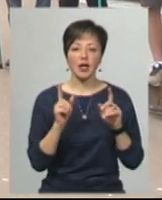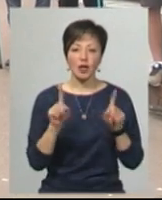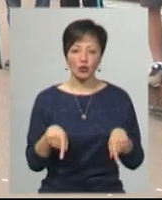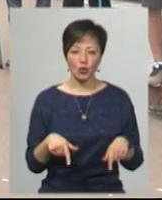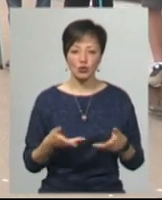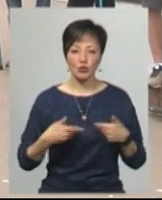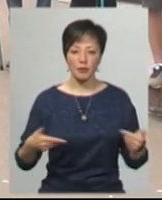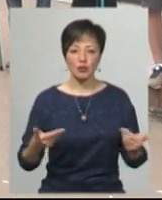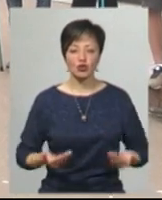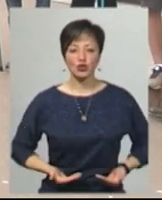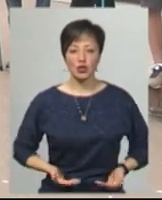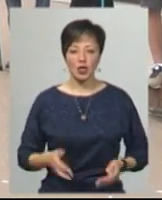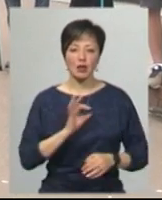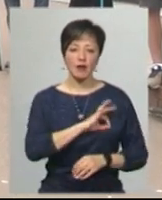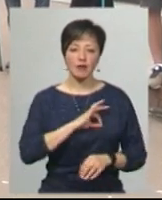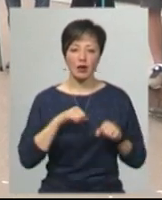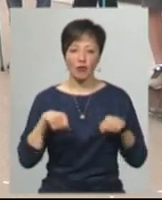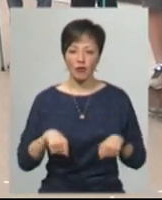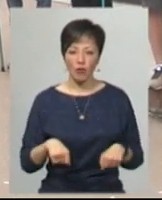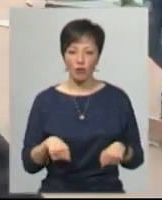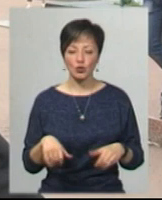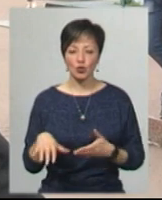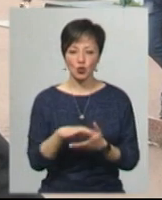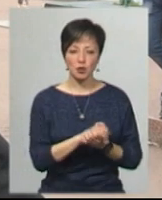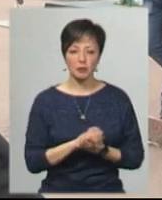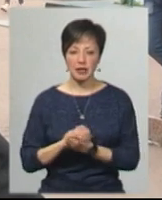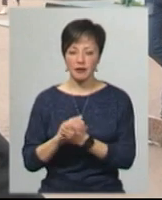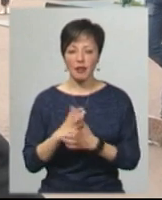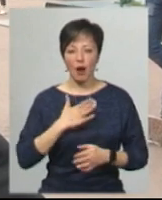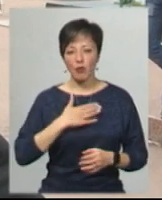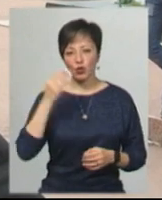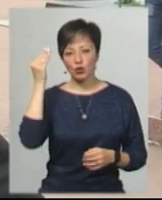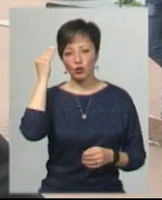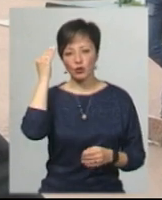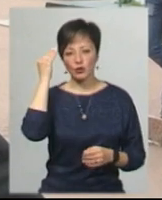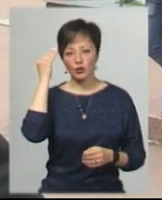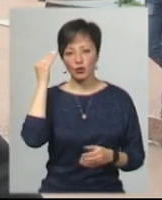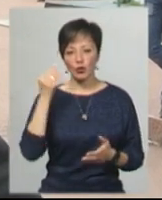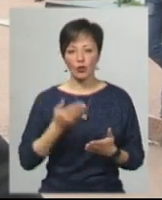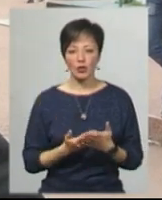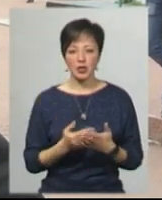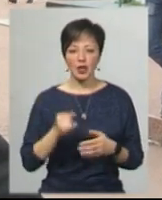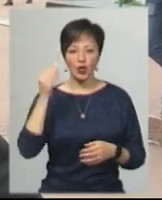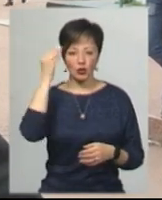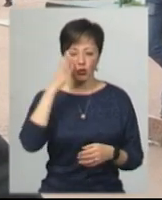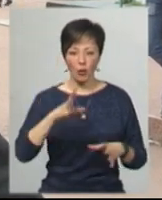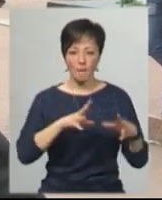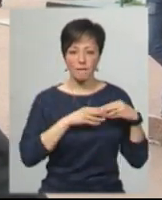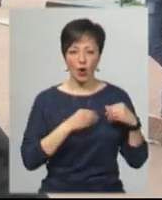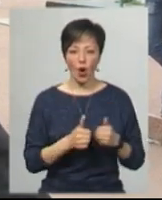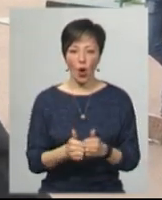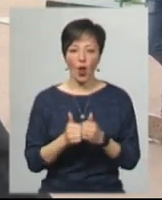ми жили в правовому, безпечному суспільстві. На мою думку, ось і на думку моїх колег